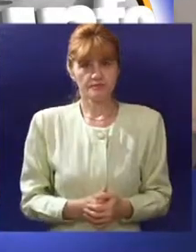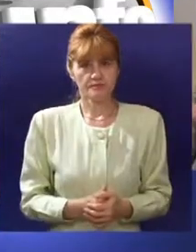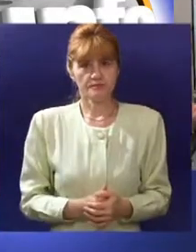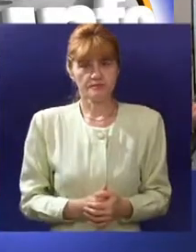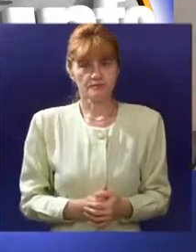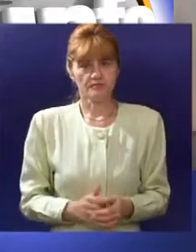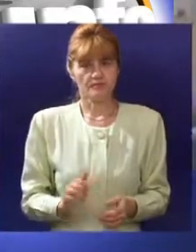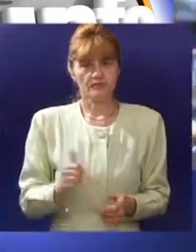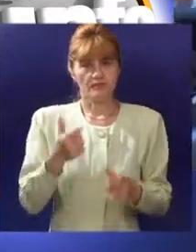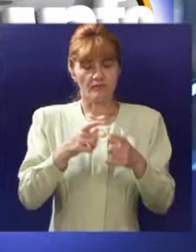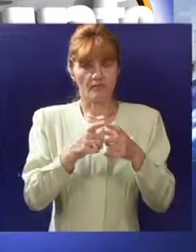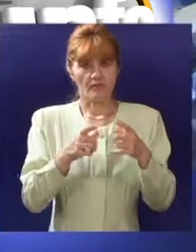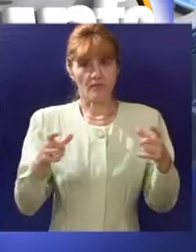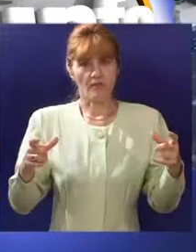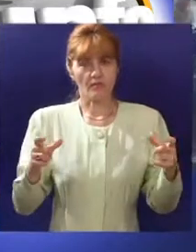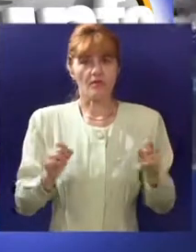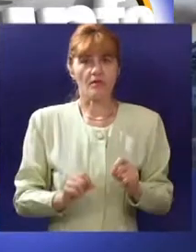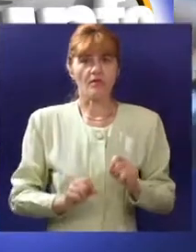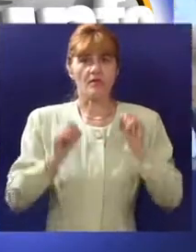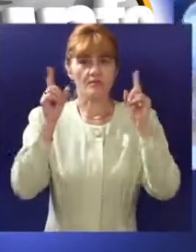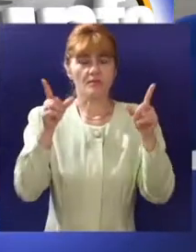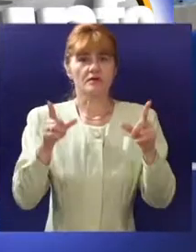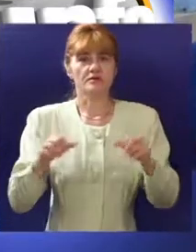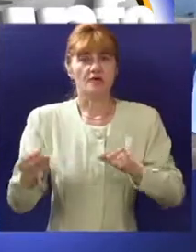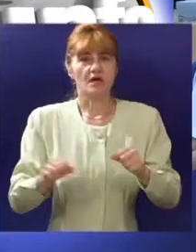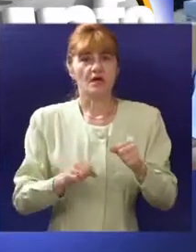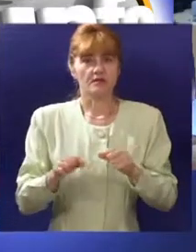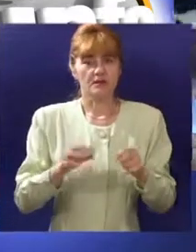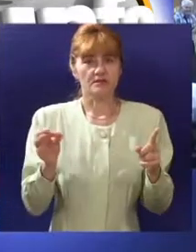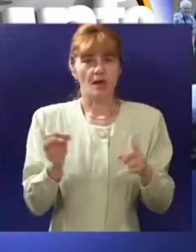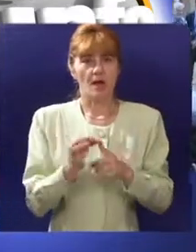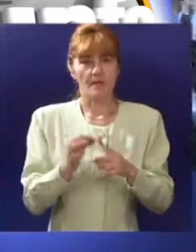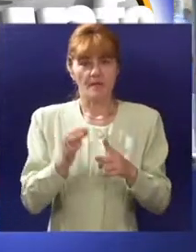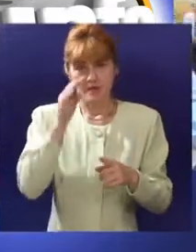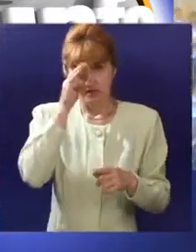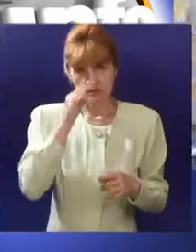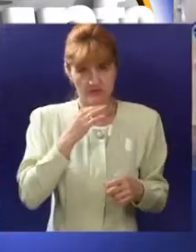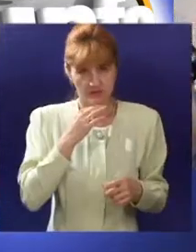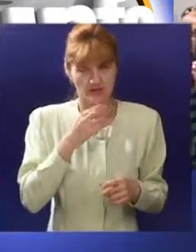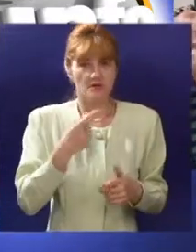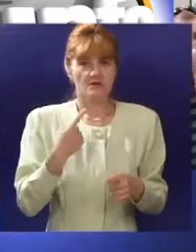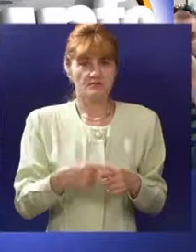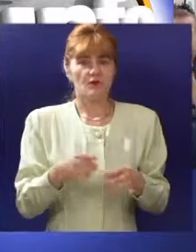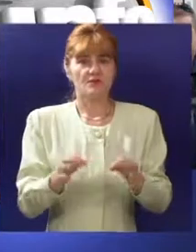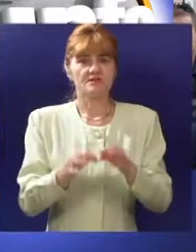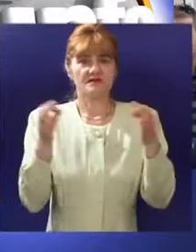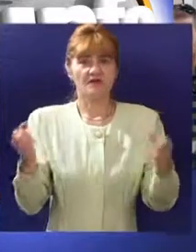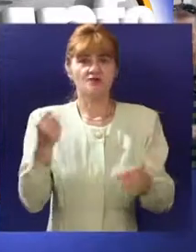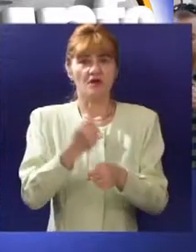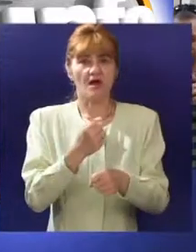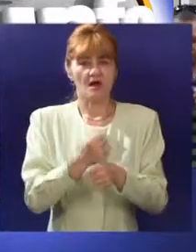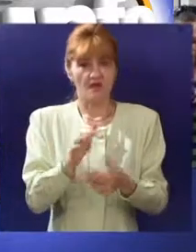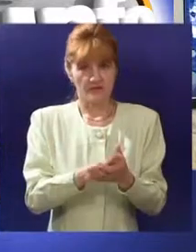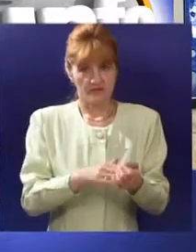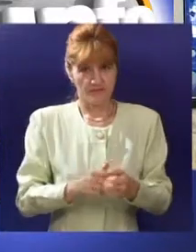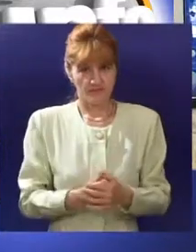Prvo pismo u renoviranoj Pošti 2 poslao je direktor javnog preduzeća PTT Goran Čirić čime je Pošta svečano pošteno